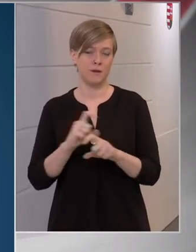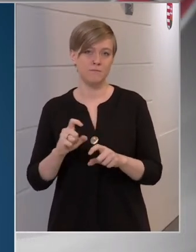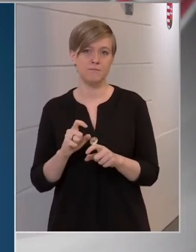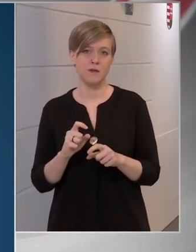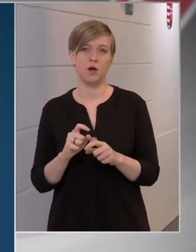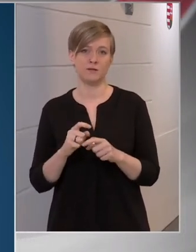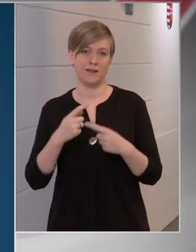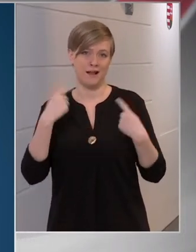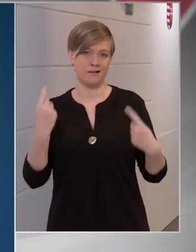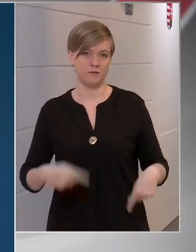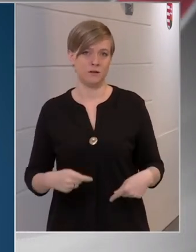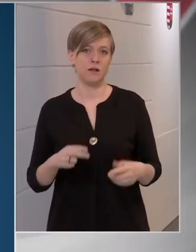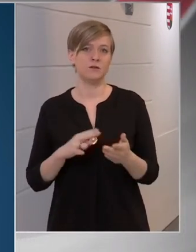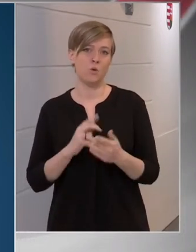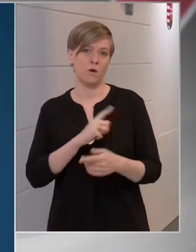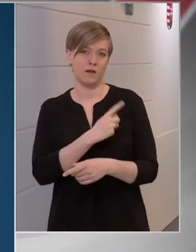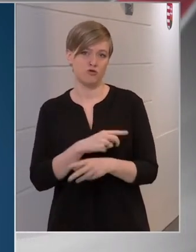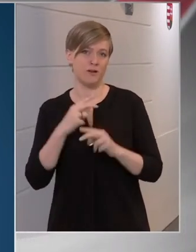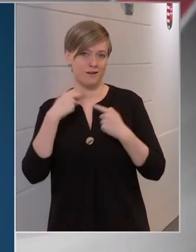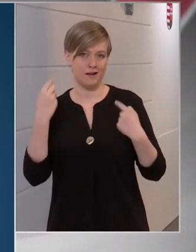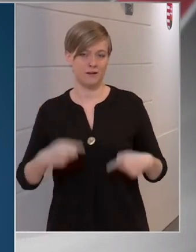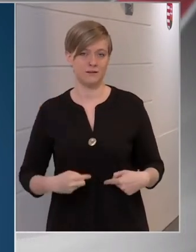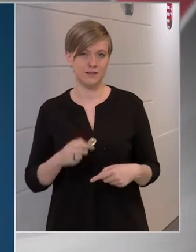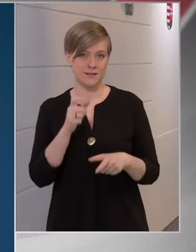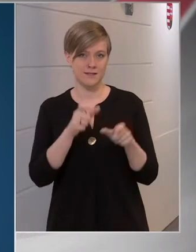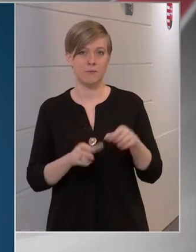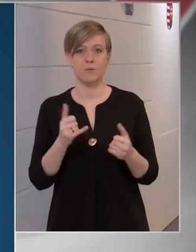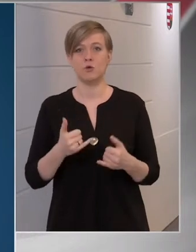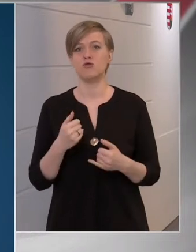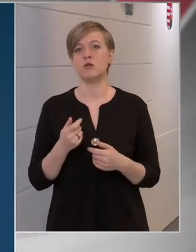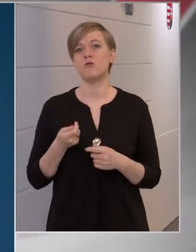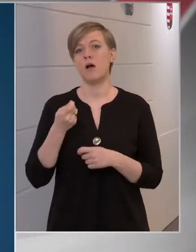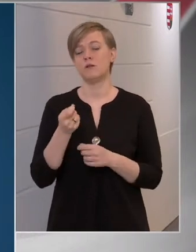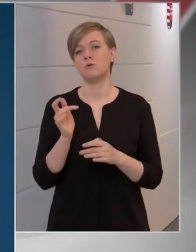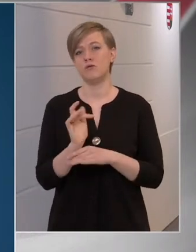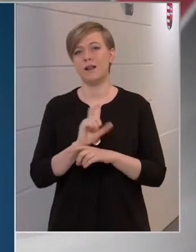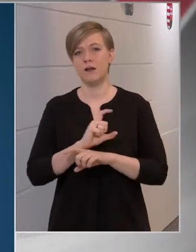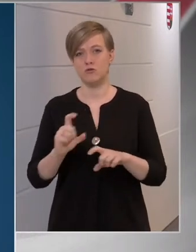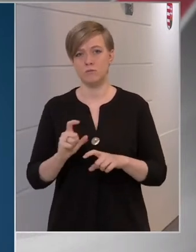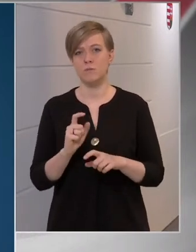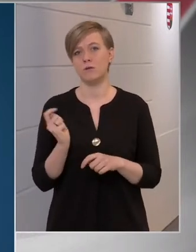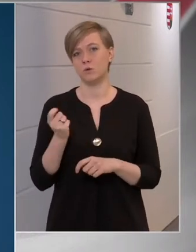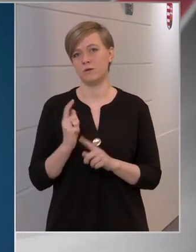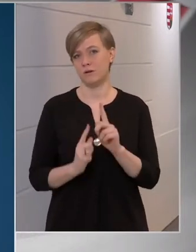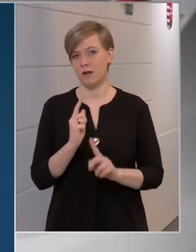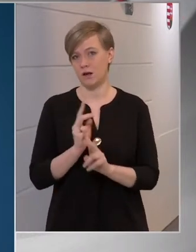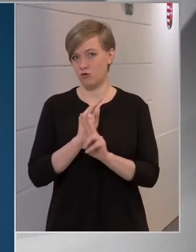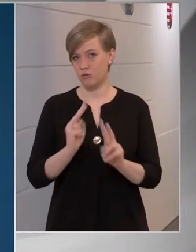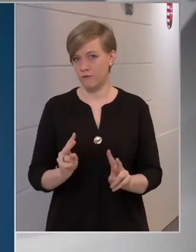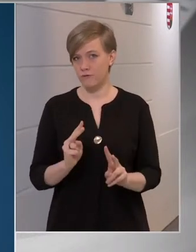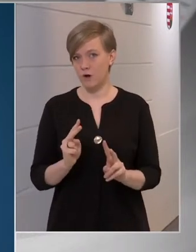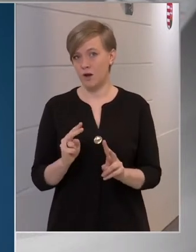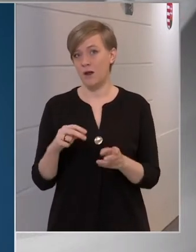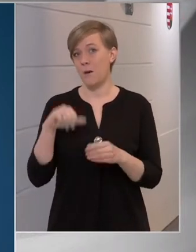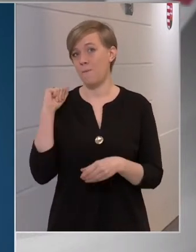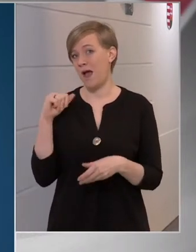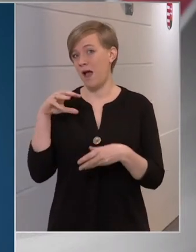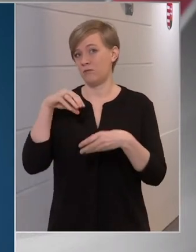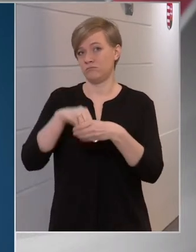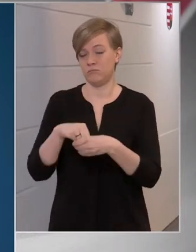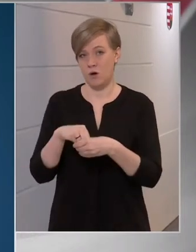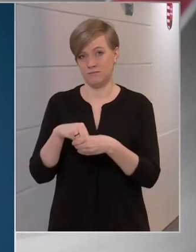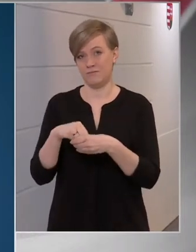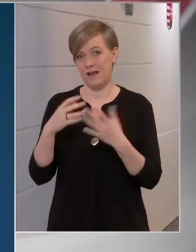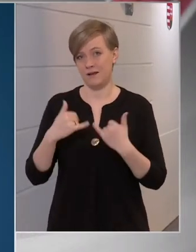jogerősen elítélt személy, akiállam most is adócsalás miatt büntető eljárás folyik, egyébként egy párt színeiben elinduljon.